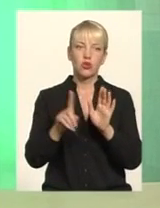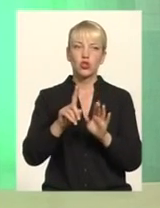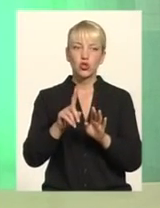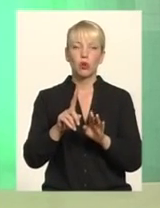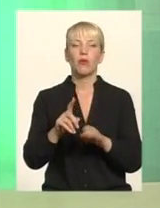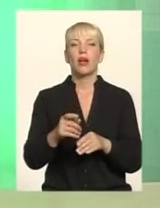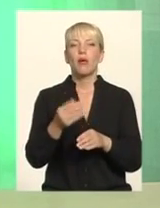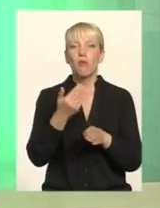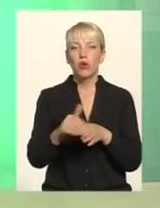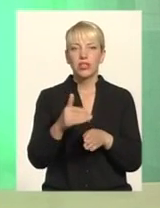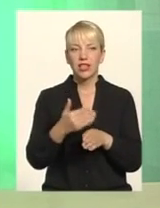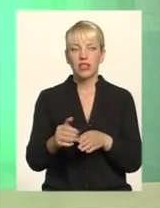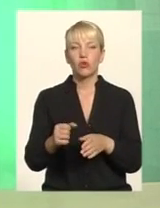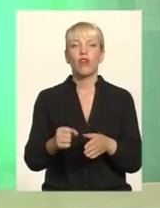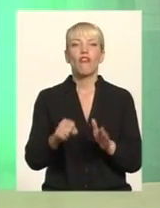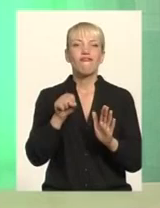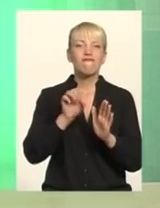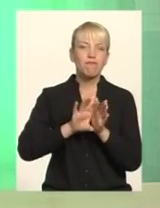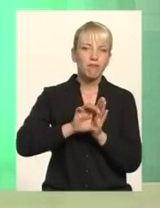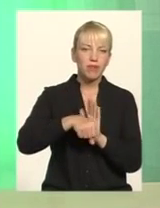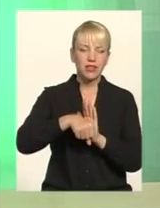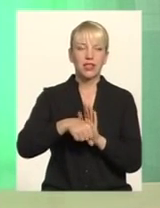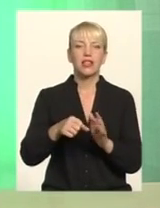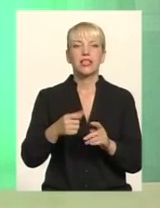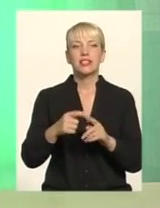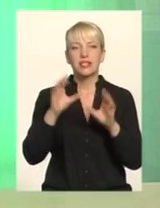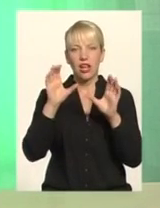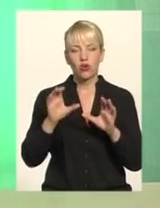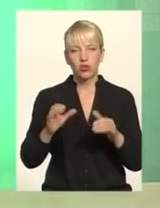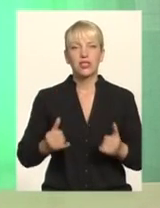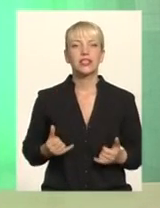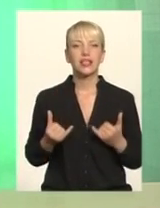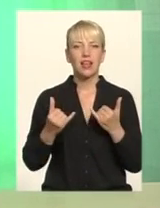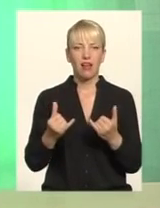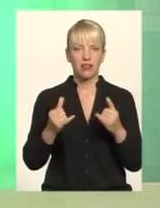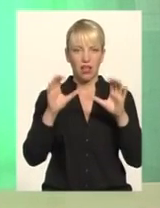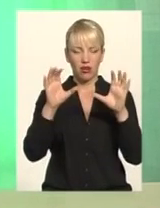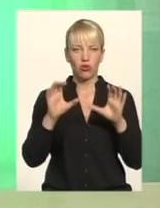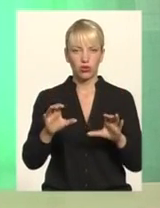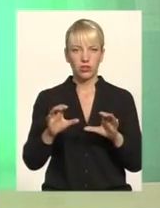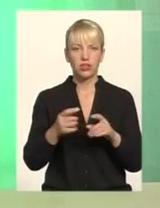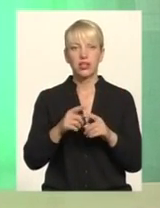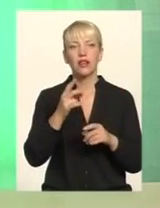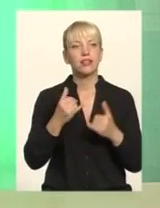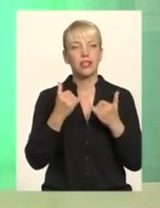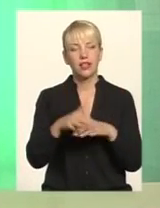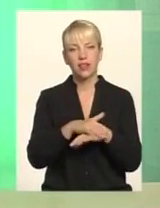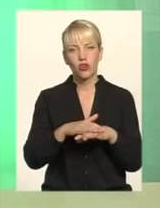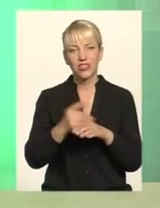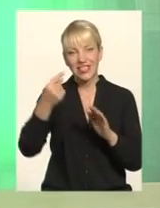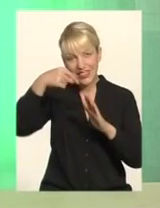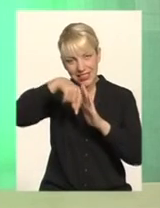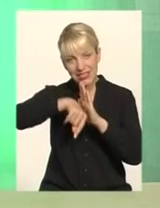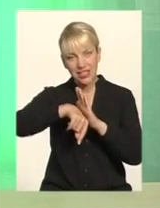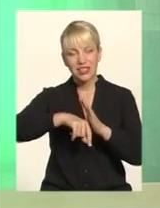робити відповідні законодавства для народу, заради народу І відповідні рухи з середини розвалювати цю